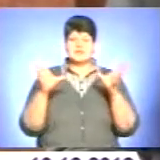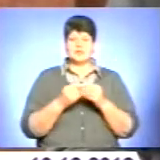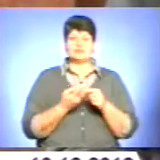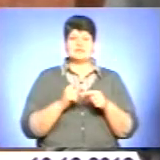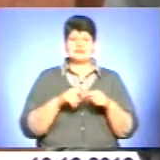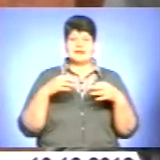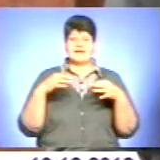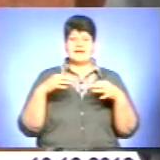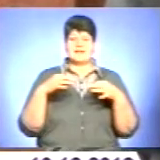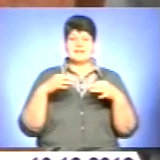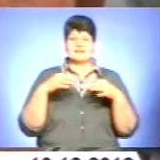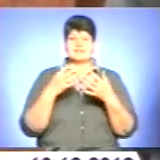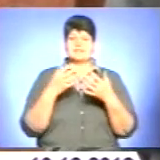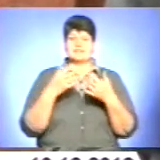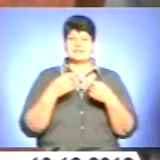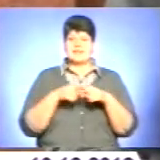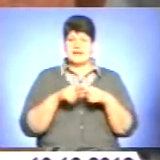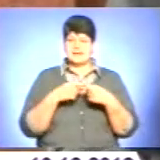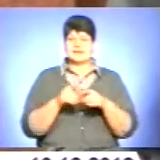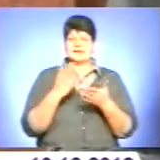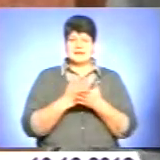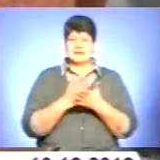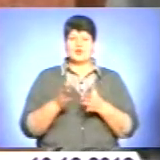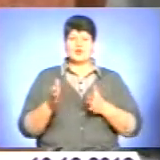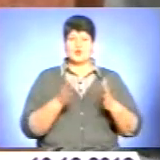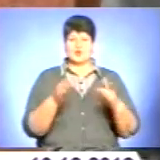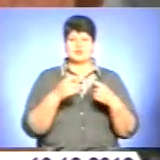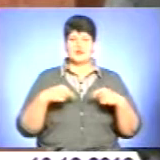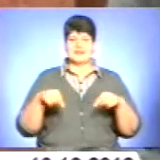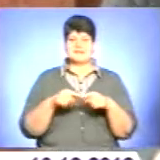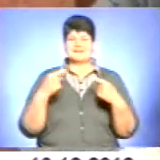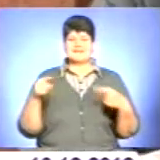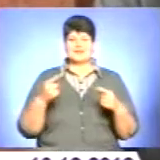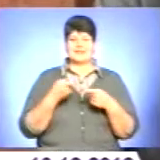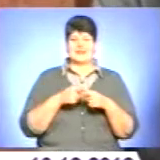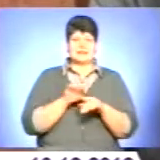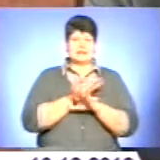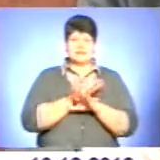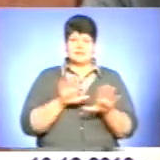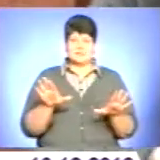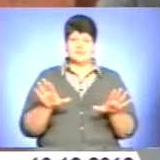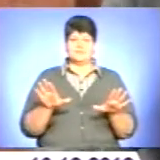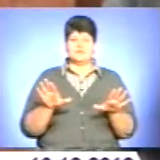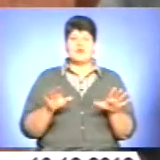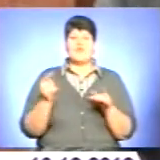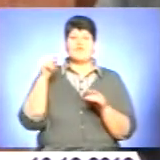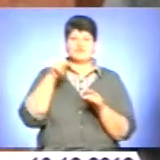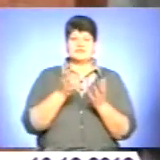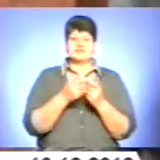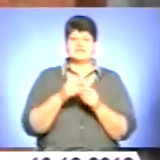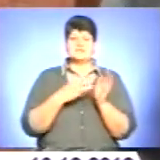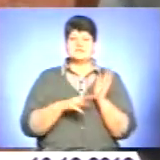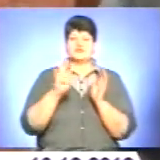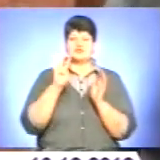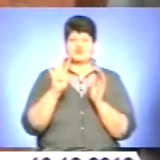дорожніх організацій. Ніякої сторонньої техніки на дорогах області більше не було. В тому числі 84 одиниці